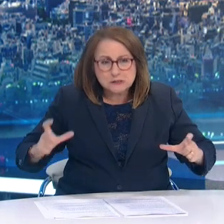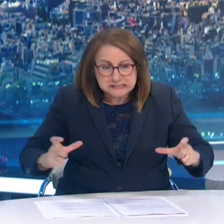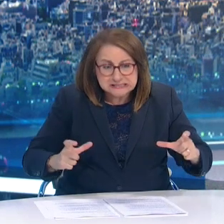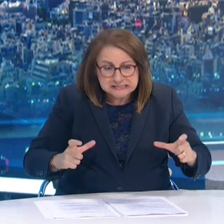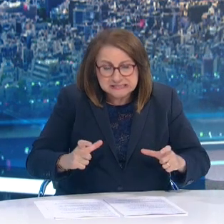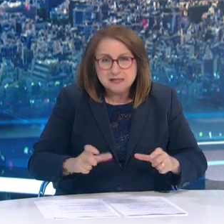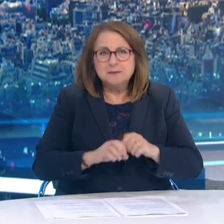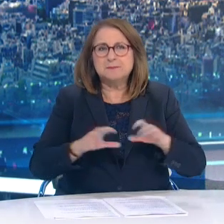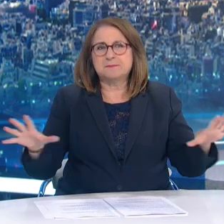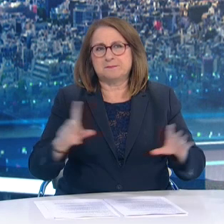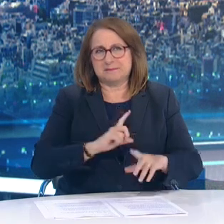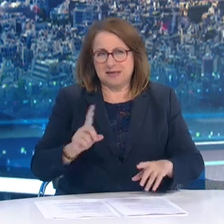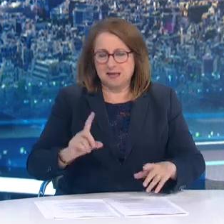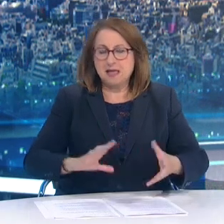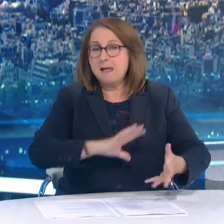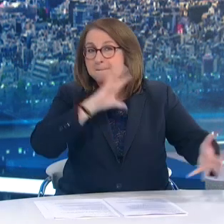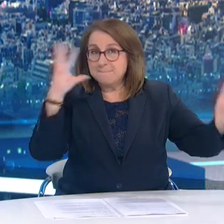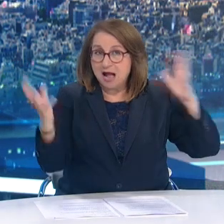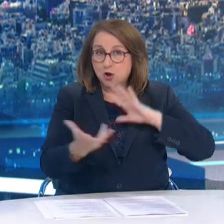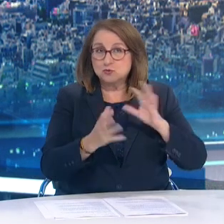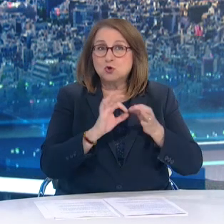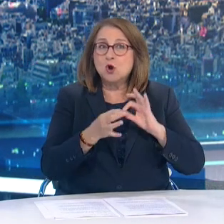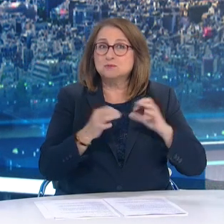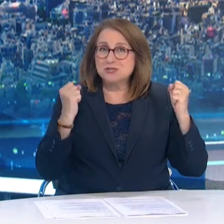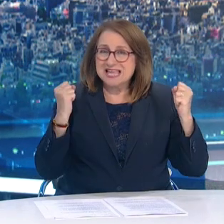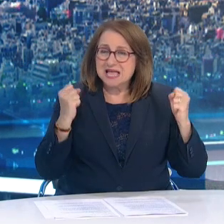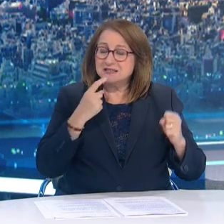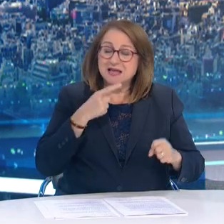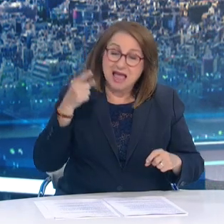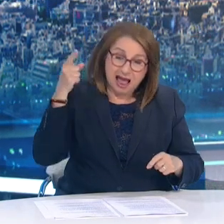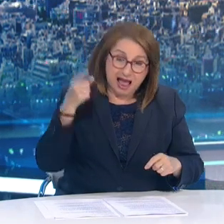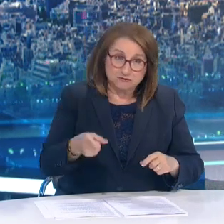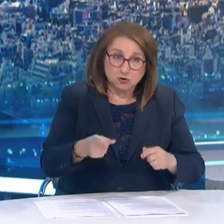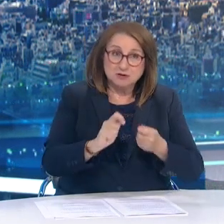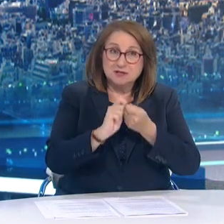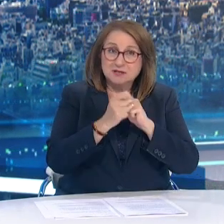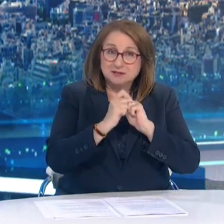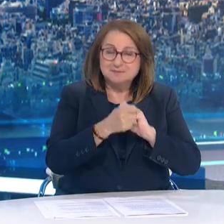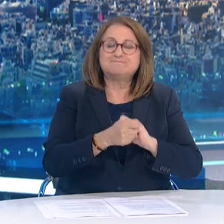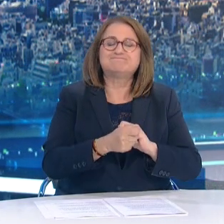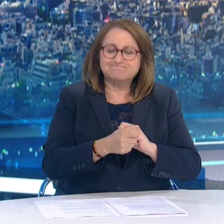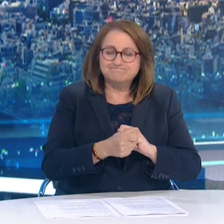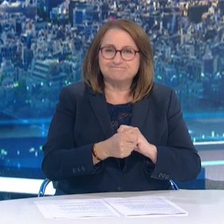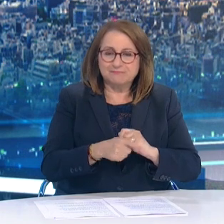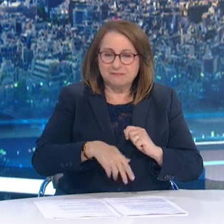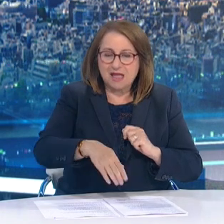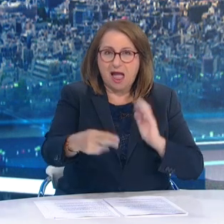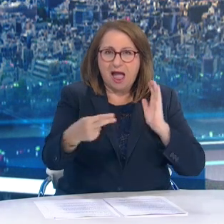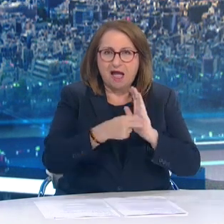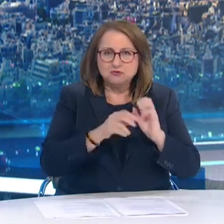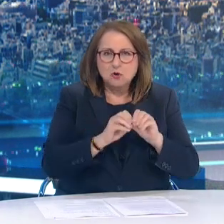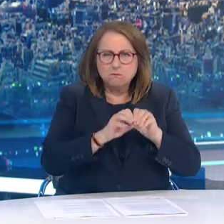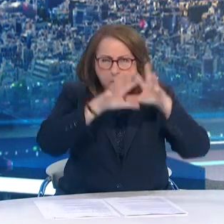το ECDC υπολογίζουν ότι με τον μεταλλαγμένο αυτό στέλεχος θα επικρατήσει σε όλο τον πλανήτη μέσα στον Αγούστο.